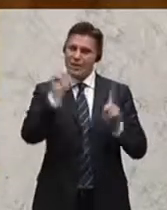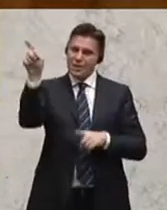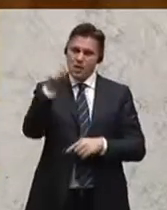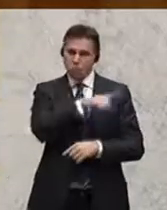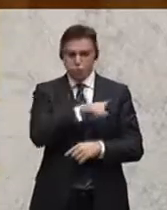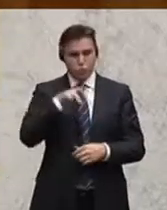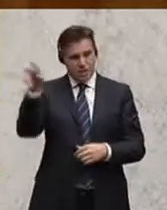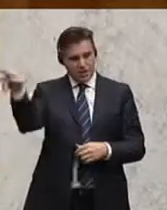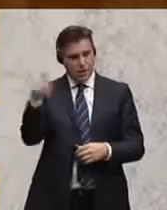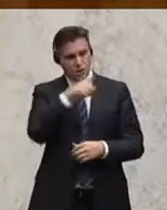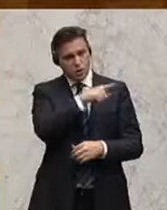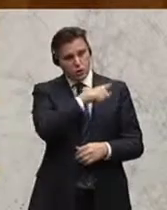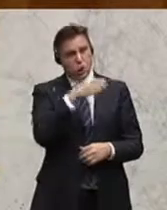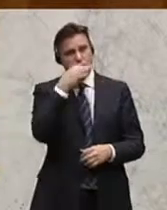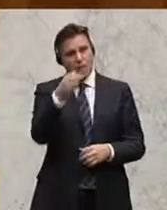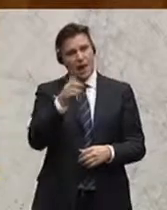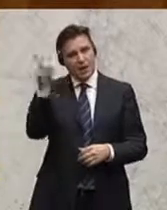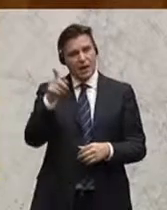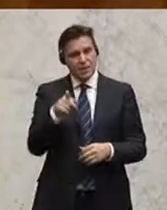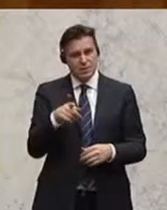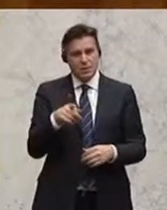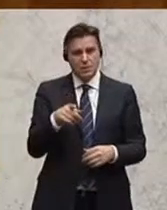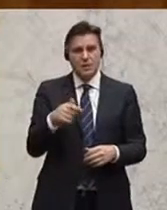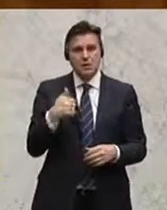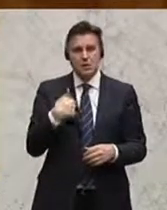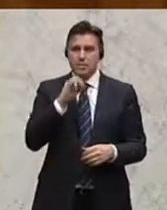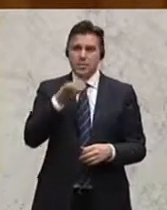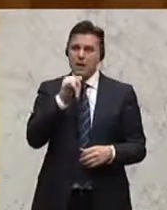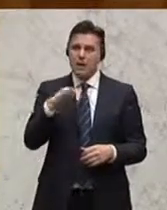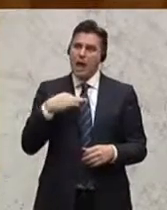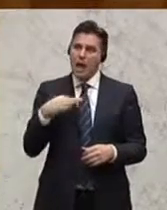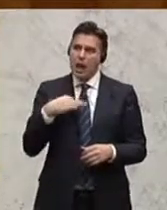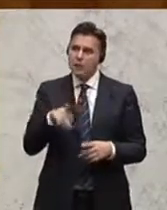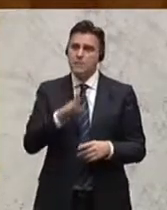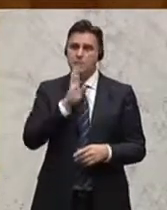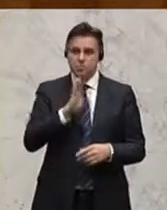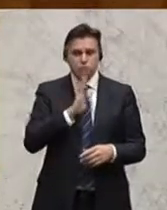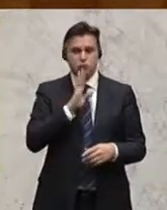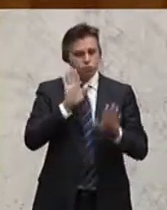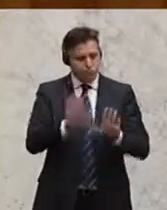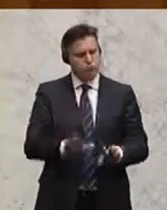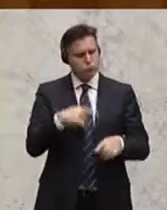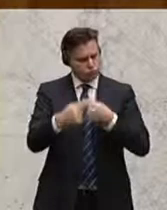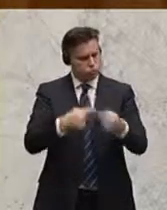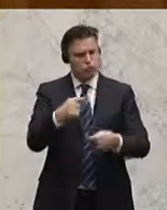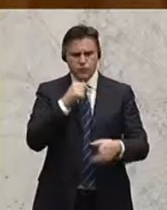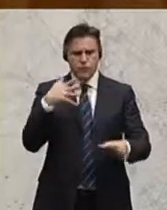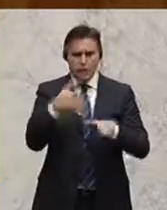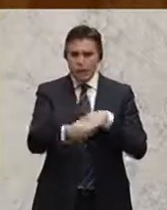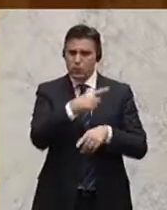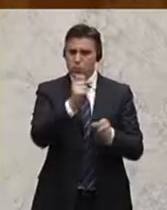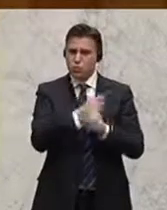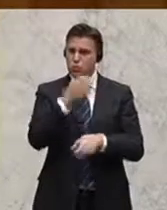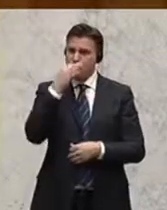den Leuten, fragen Sie die doch, ich will keine Angst machen, ich stehe in den Pensionen, keine Frage wird nicht eingegriffen, aber fragen Sie die doch mal,